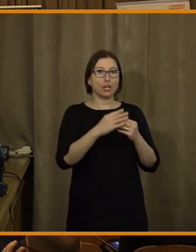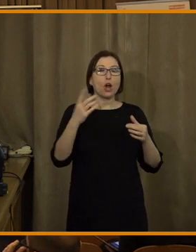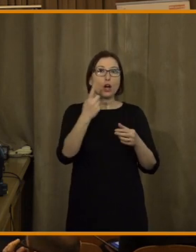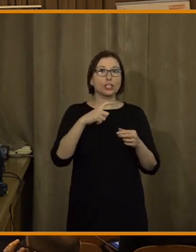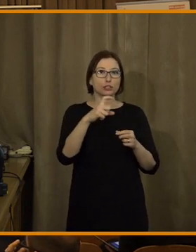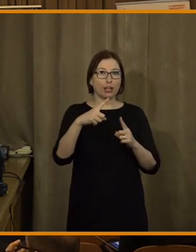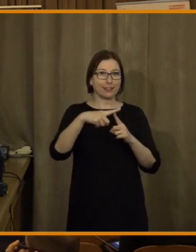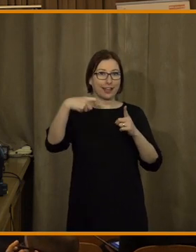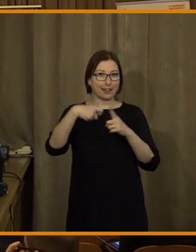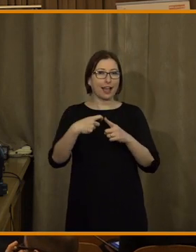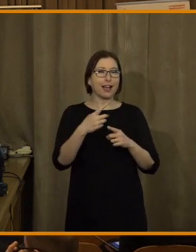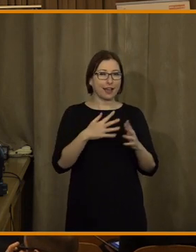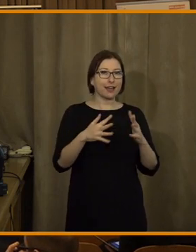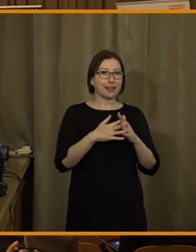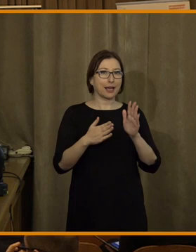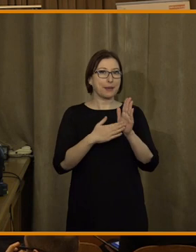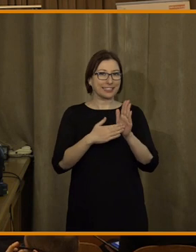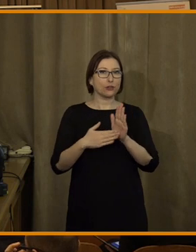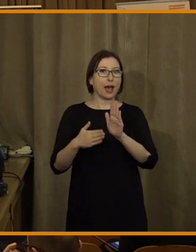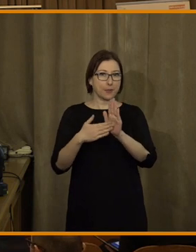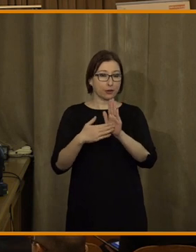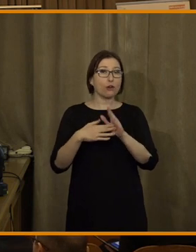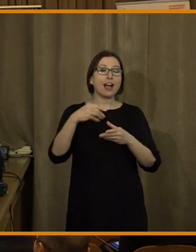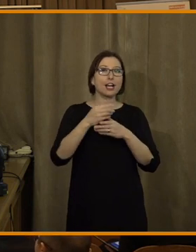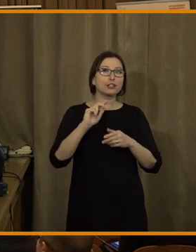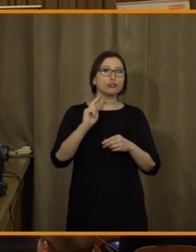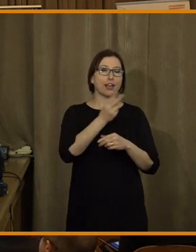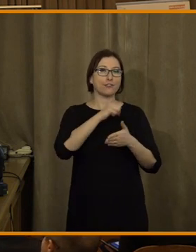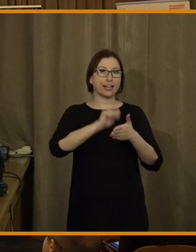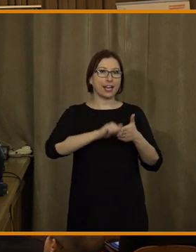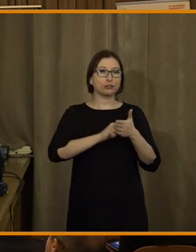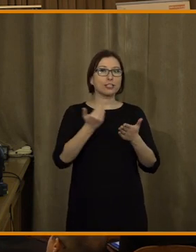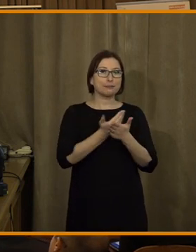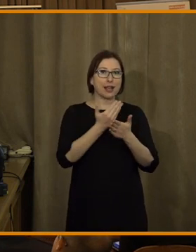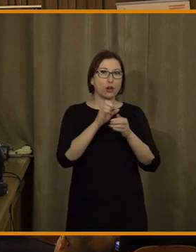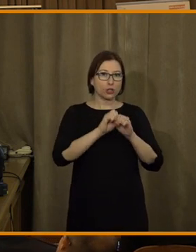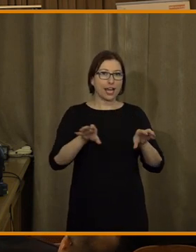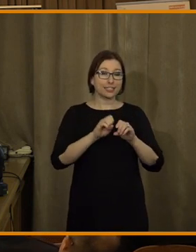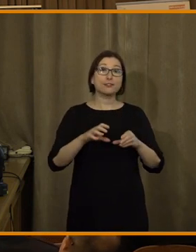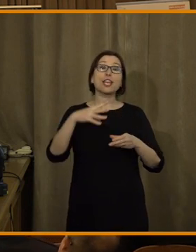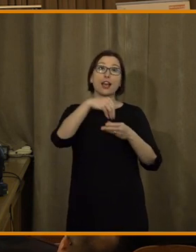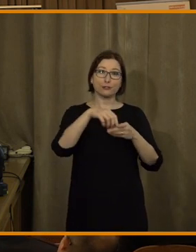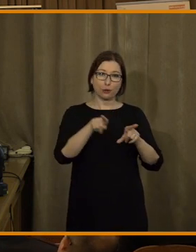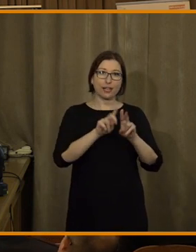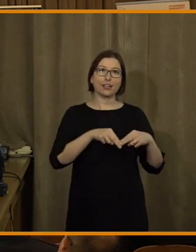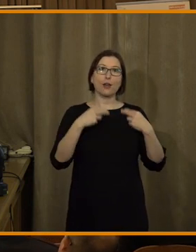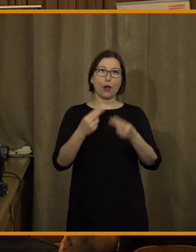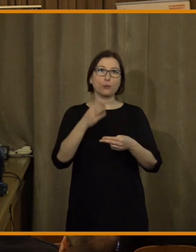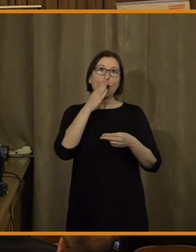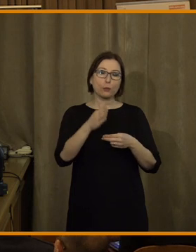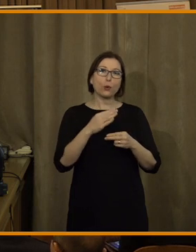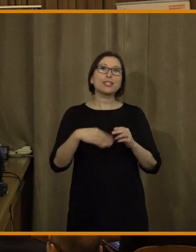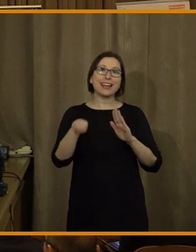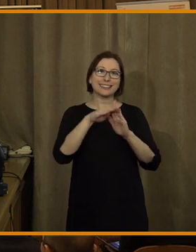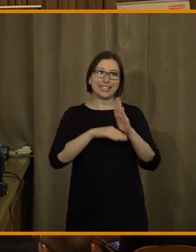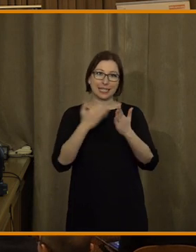ČTK od Radky Matesové Markové, šéf-redaktorky zpravodajství. Poté postoupíme dále do seznam